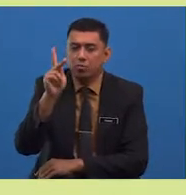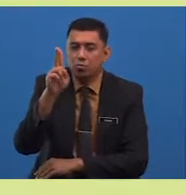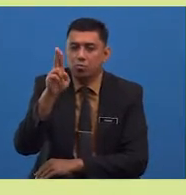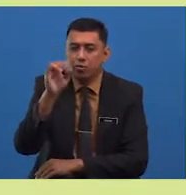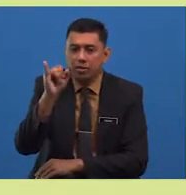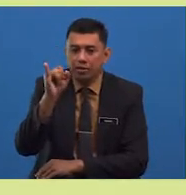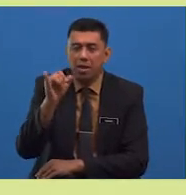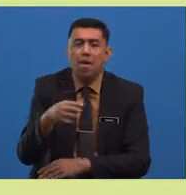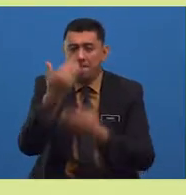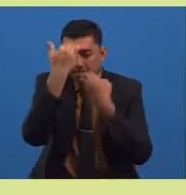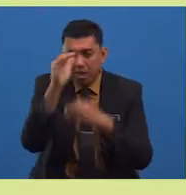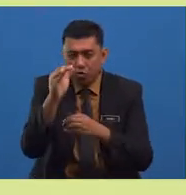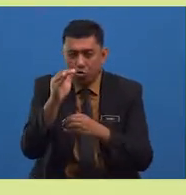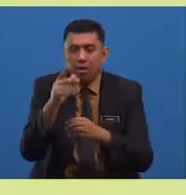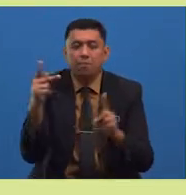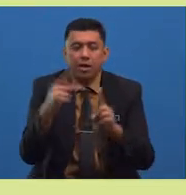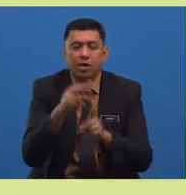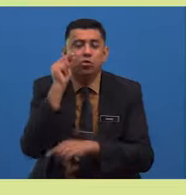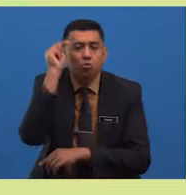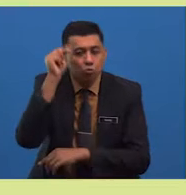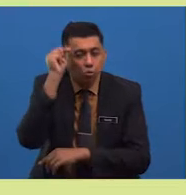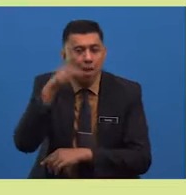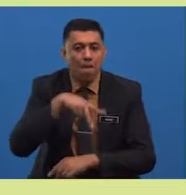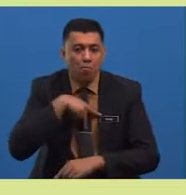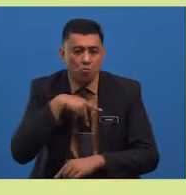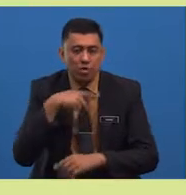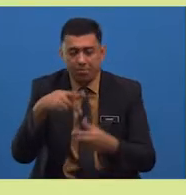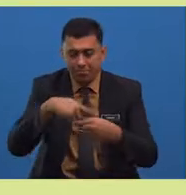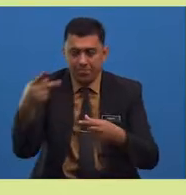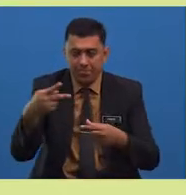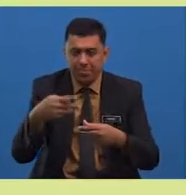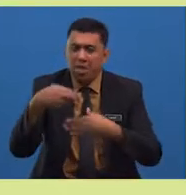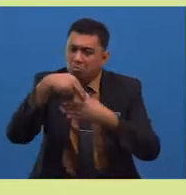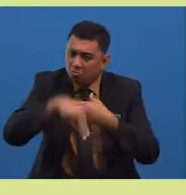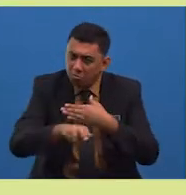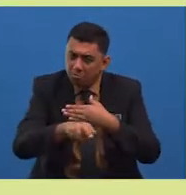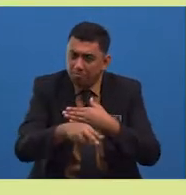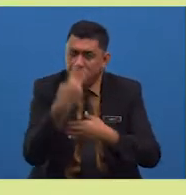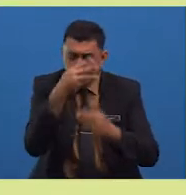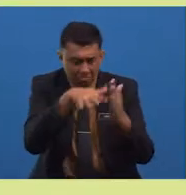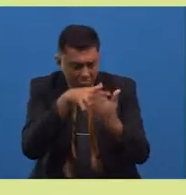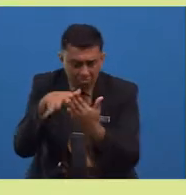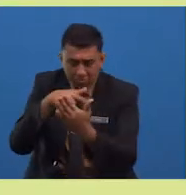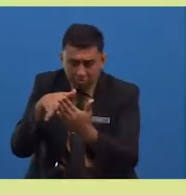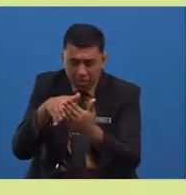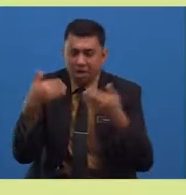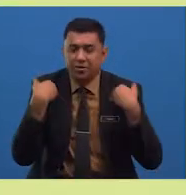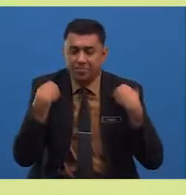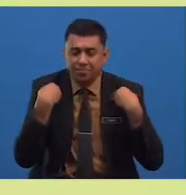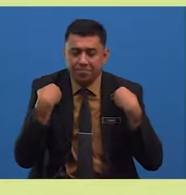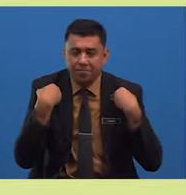arahan empunya padi untuk turun ke bumi bagi menyiasat akan